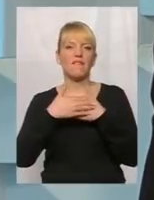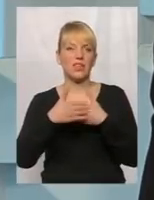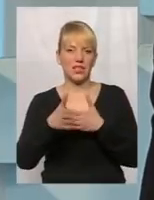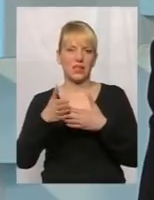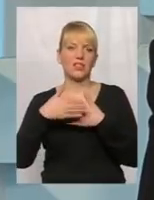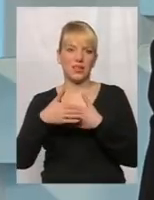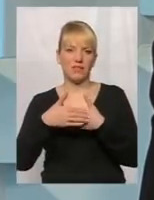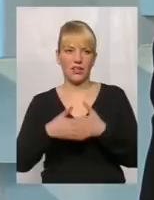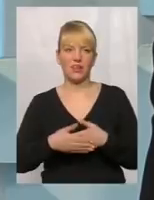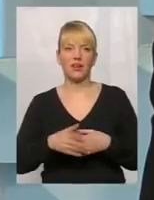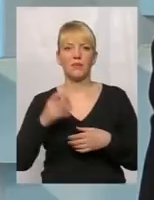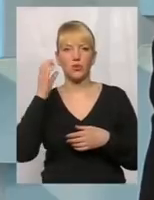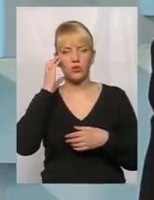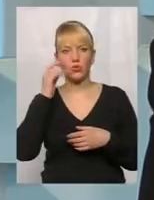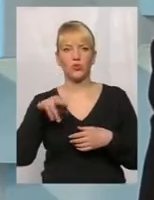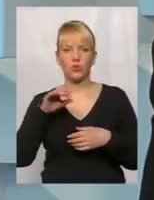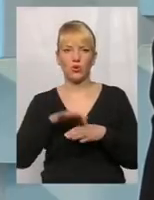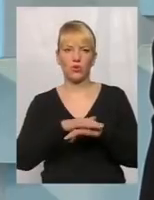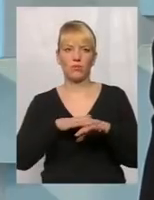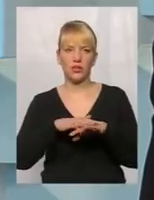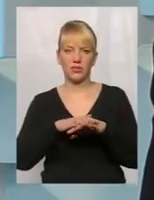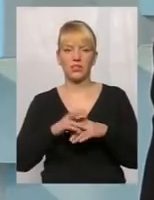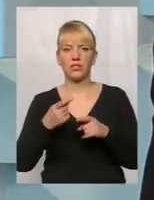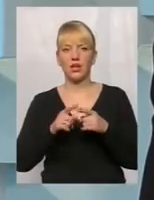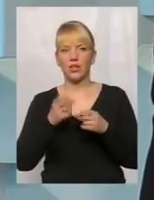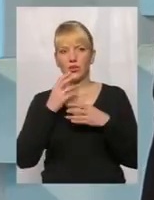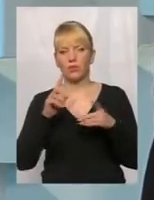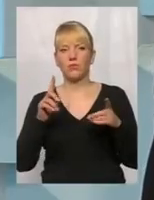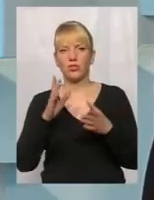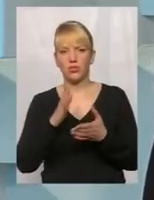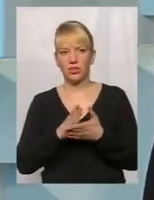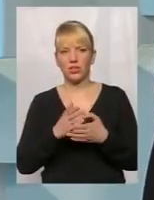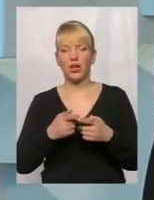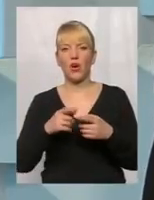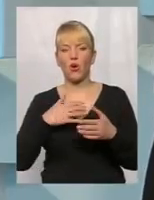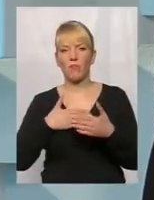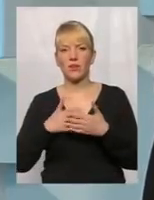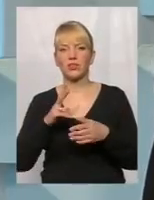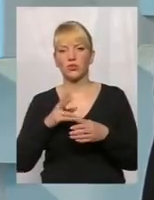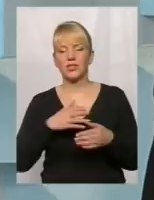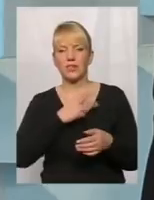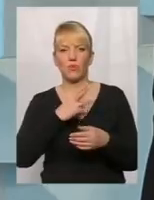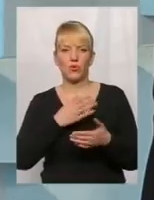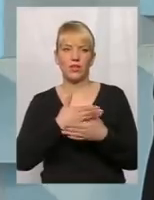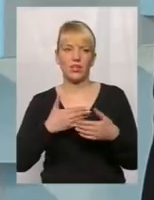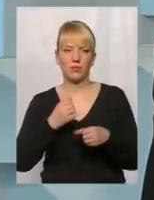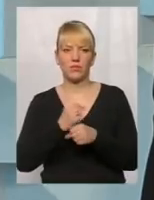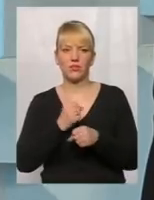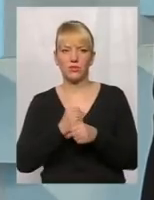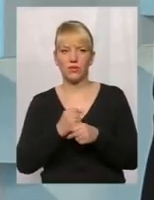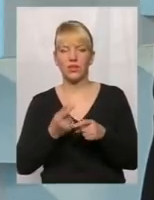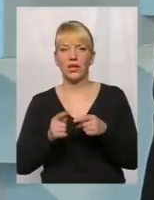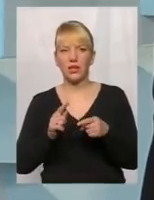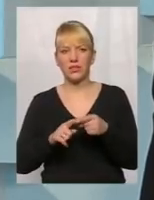Підприємство прислухається до громадкості. Це добре, що є громадськість, яка стимулює нас краще працювати. я думаю, що ціль